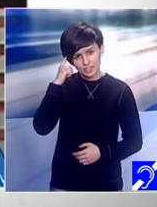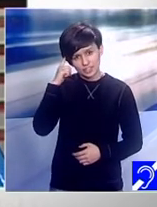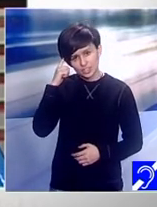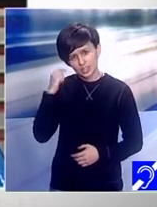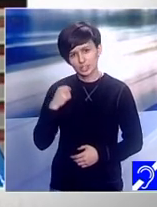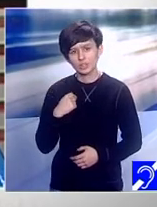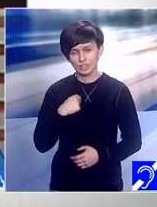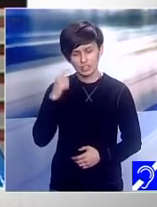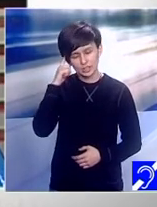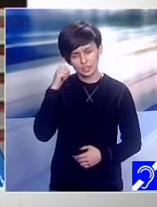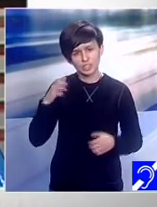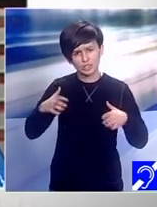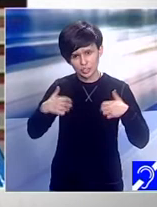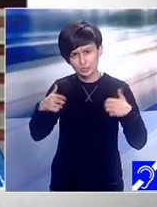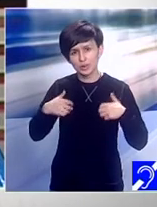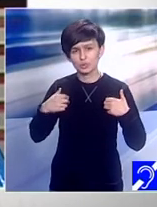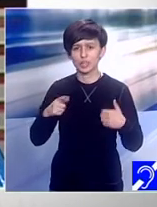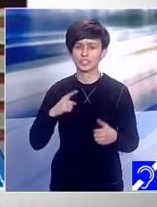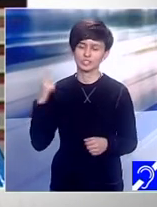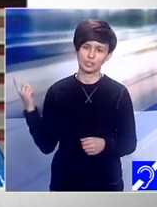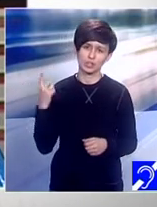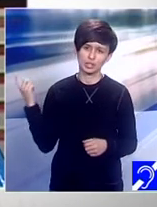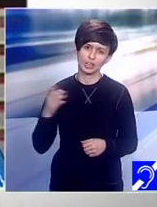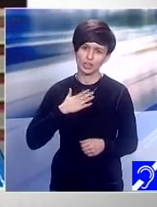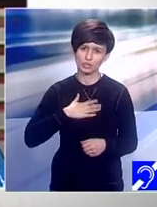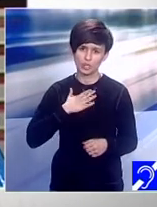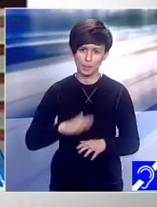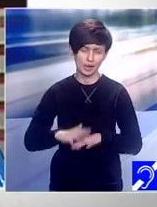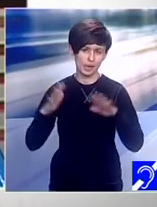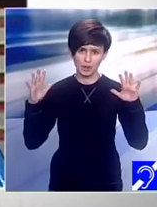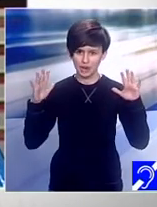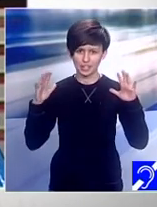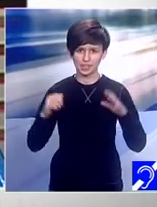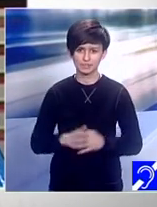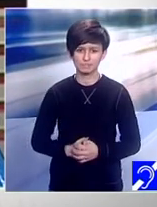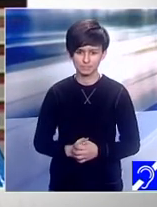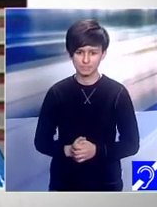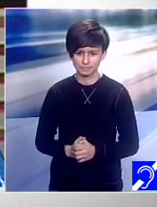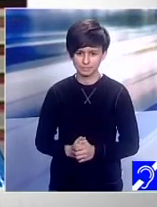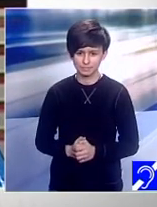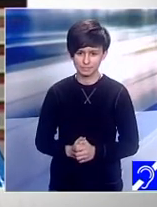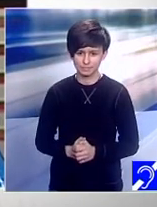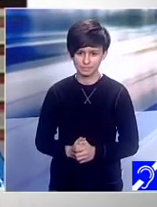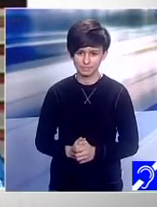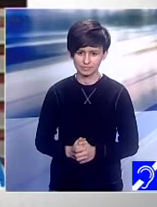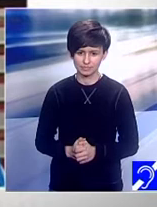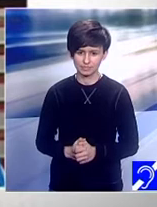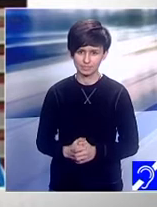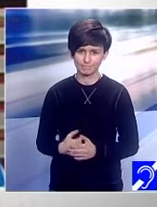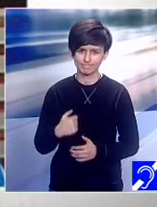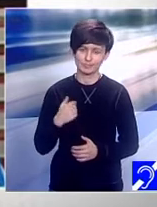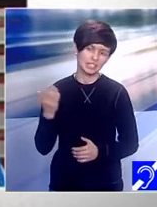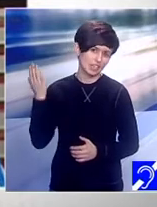să fiu în orașul Baia Mare. Am fost cea mai puternică pe SESIC.